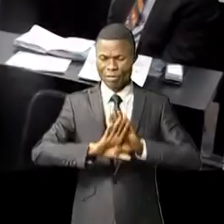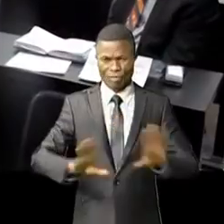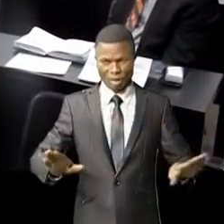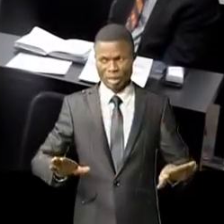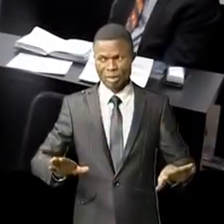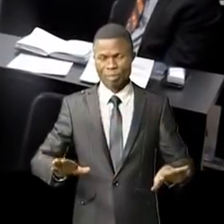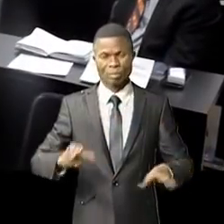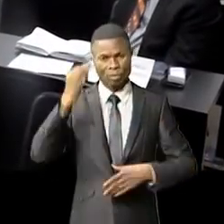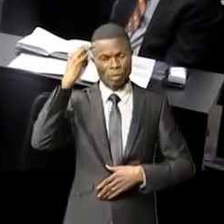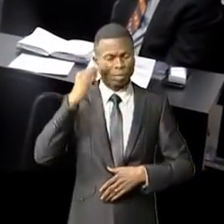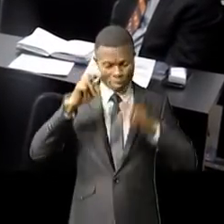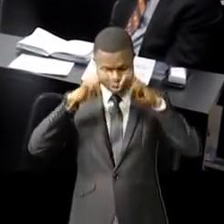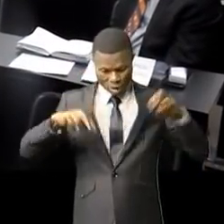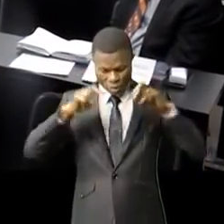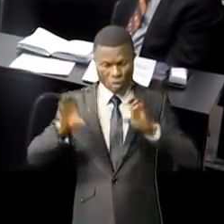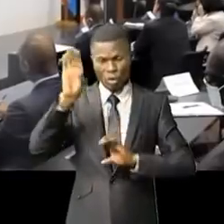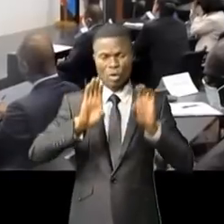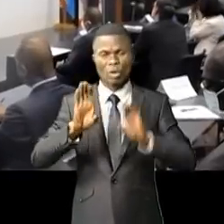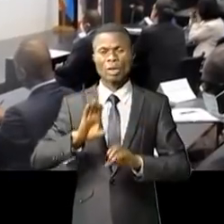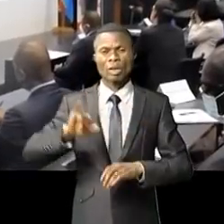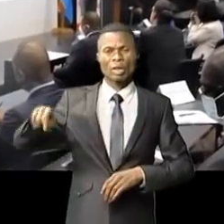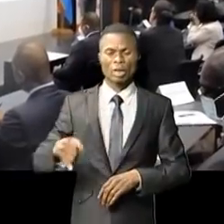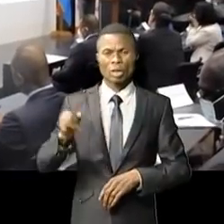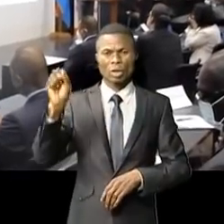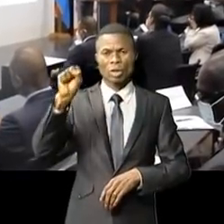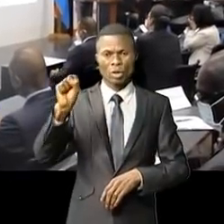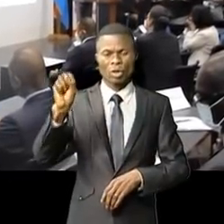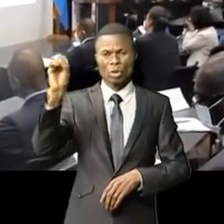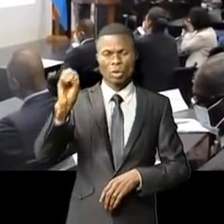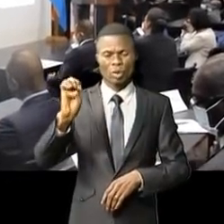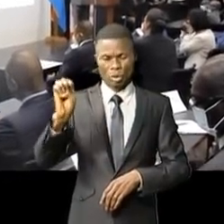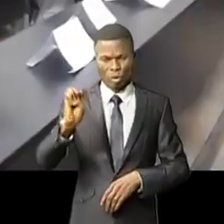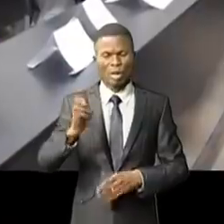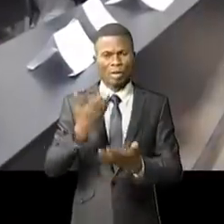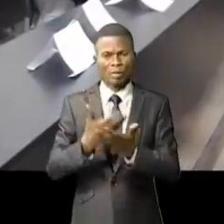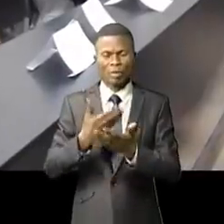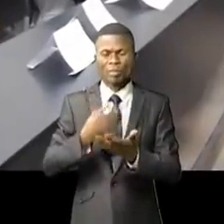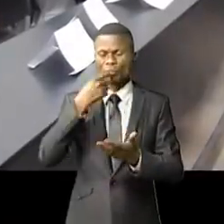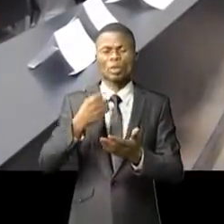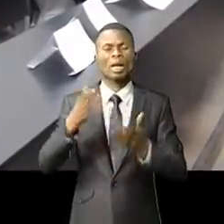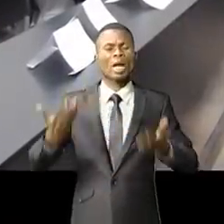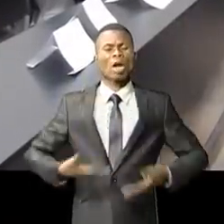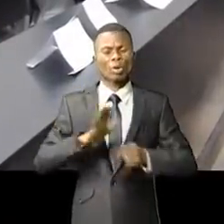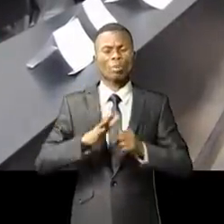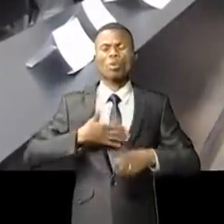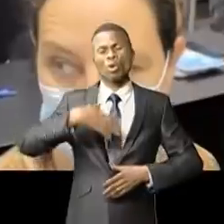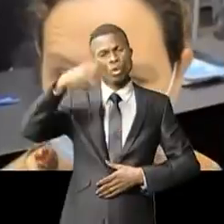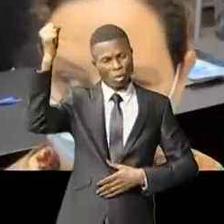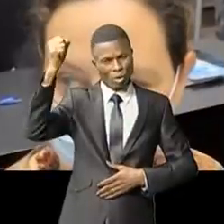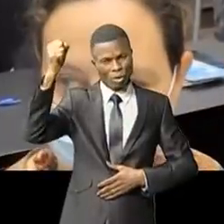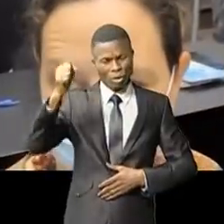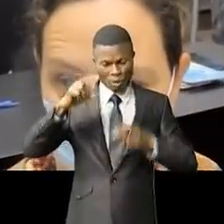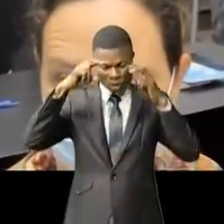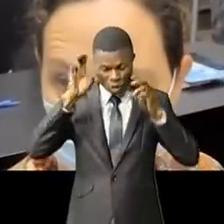Le ministre de la Recherche scientifique José Pondakabangou n'a pas tardé de nouer le succès de ces scientifiques et